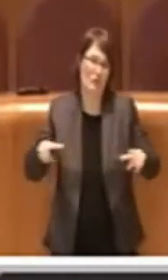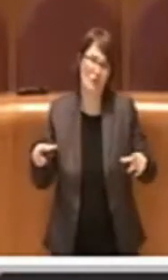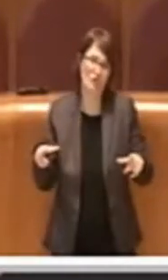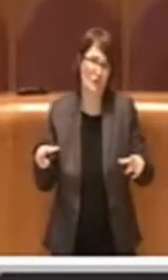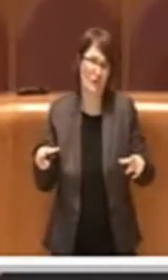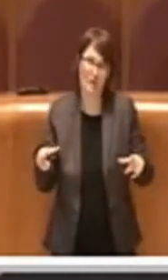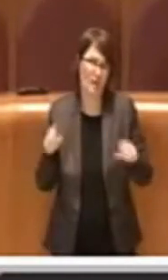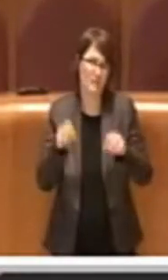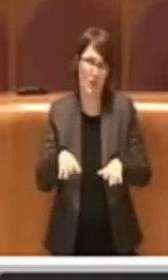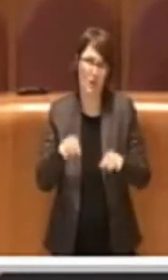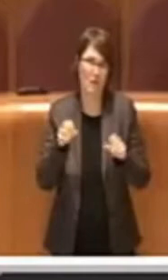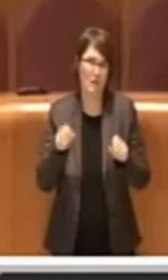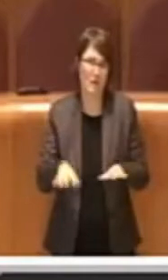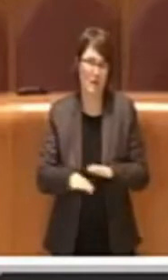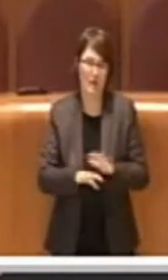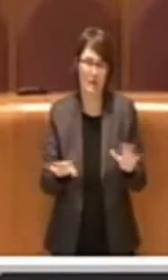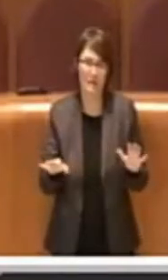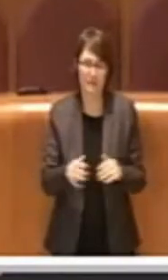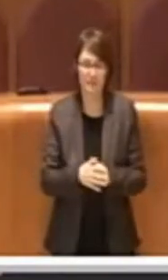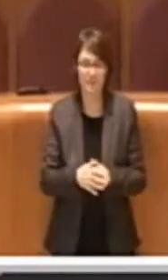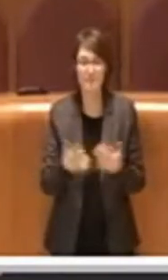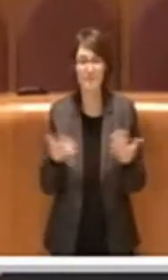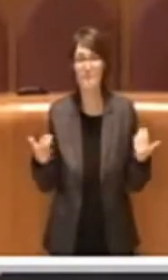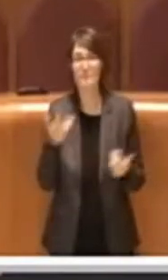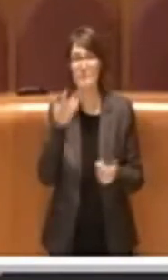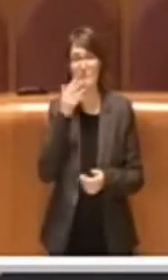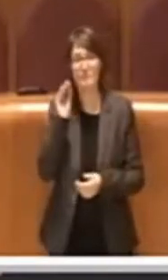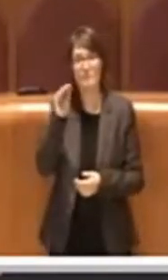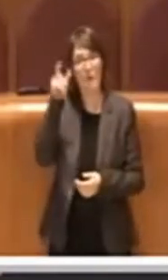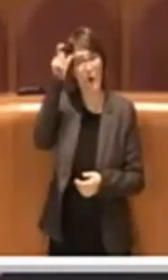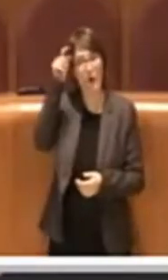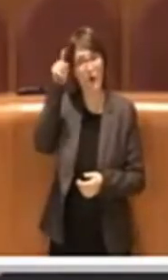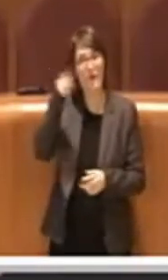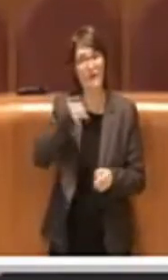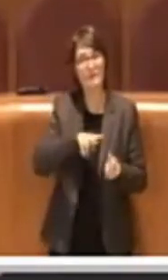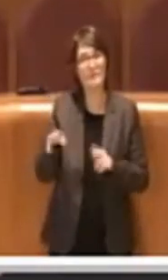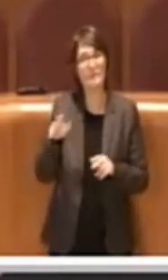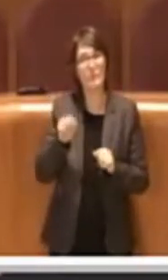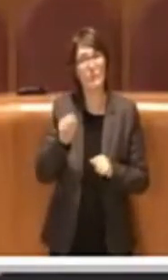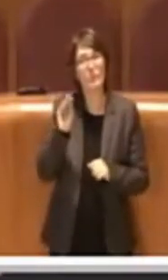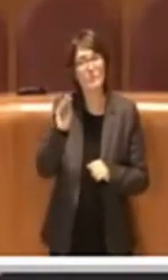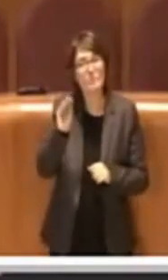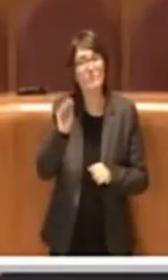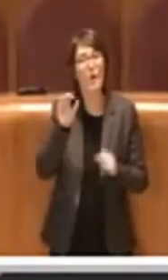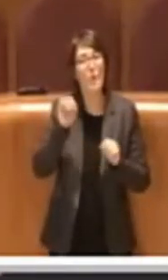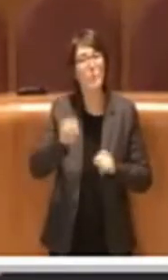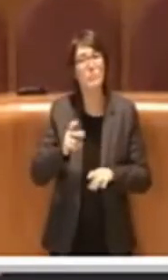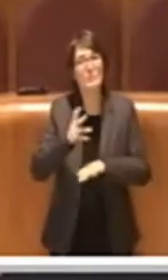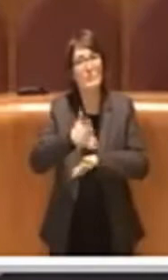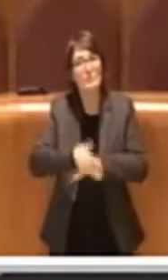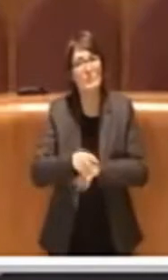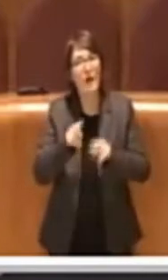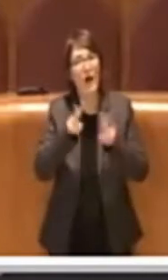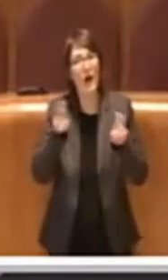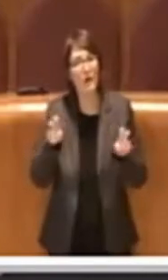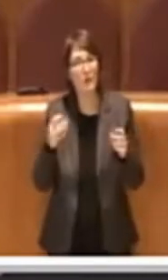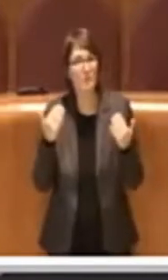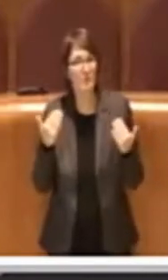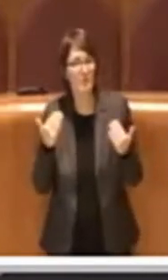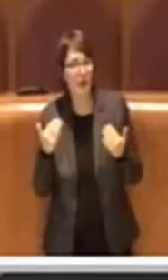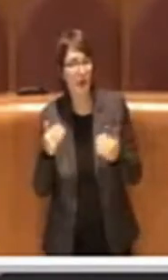è sporca. Ecco, noi chiediamo al governo nazionale di poter intervenire su questi argomenti, è ovvio che